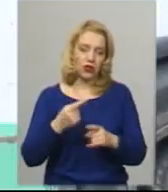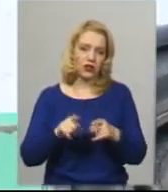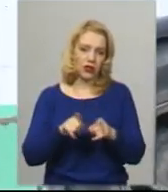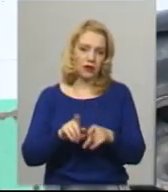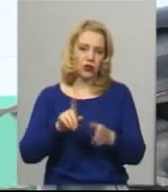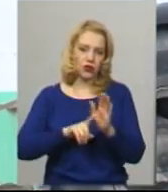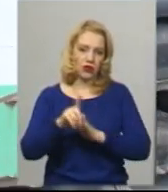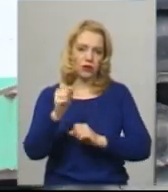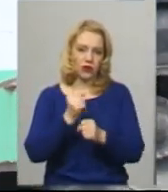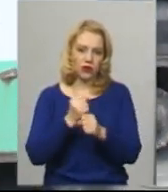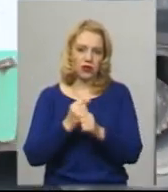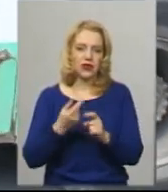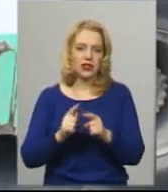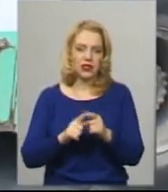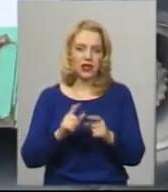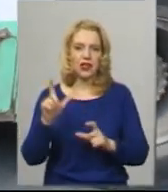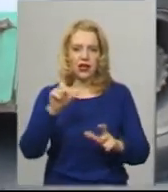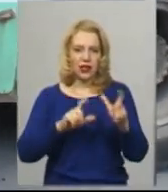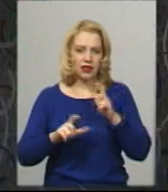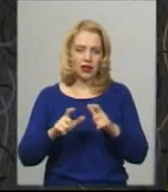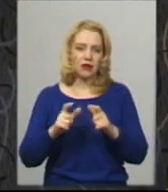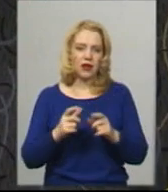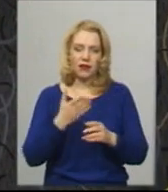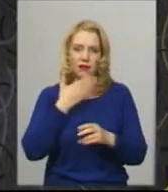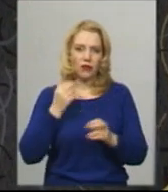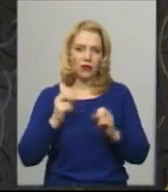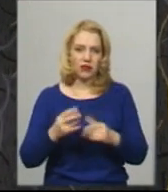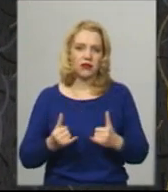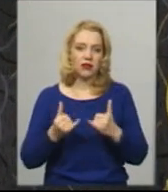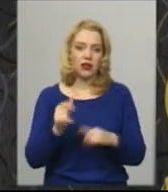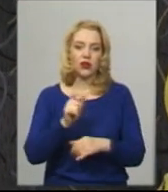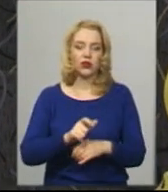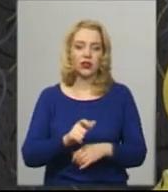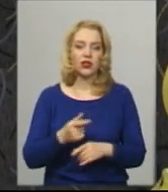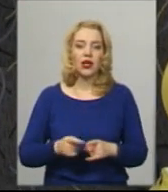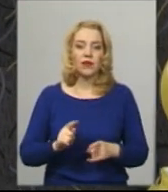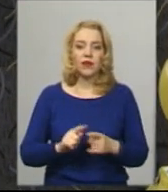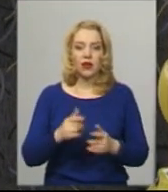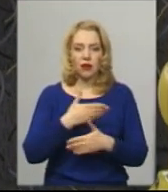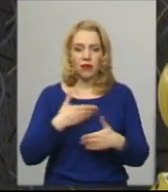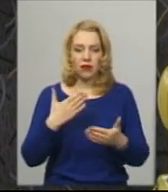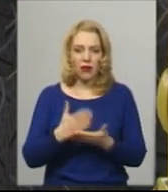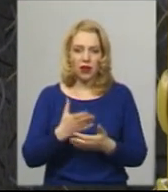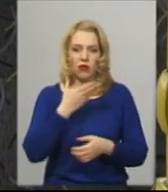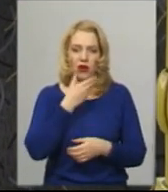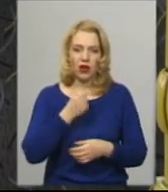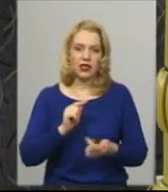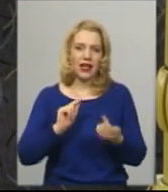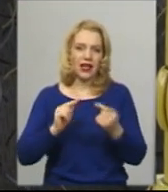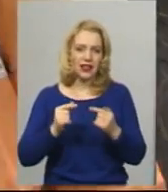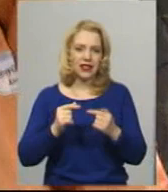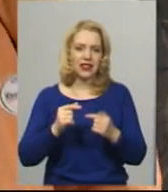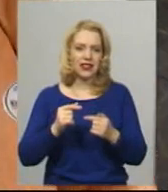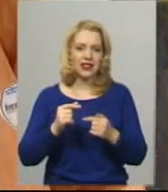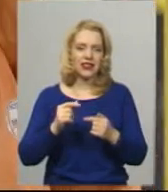засоби безпечні для здоров'я людини, додає Віктор Паламарчук. Ми маємо досить хороші антисептичні засоби,